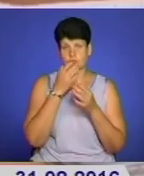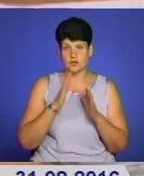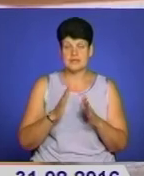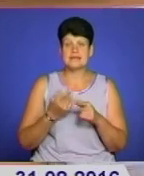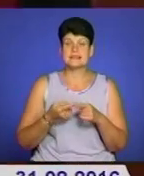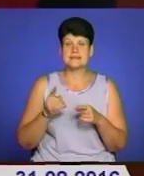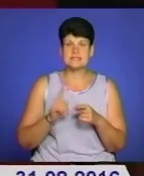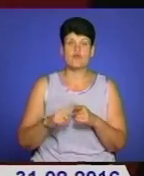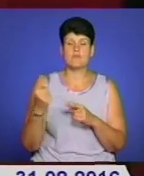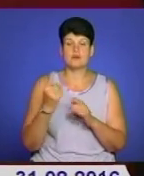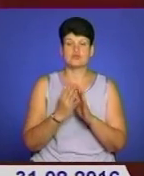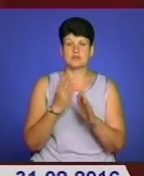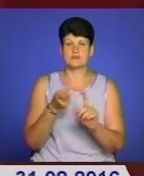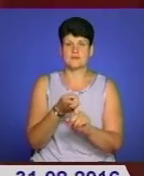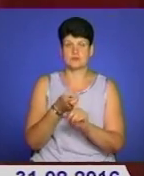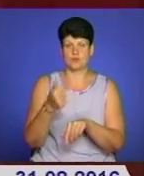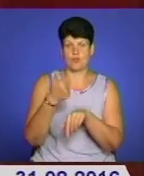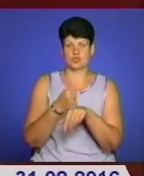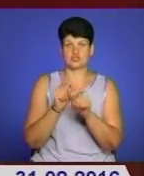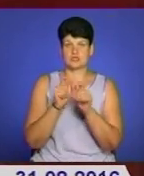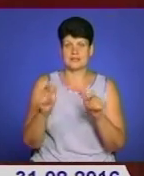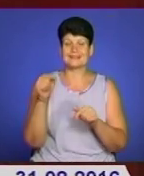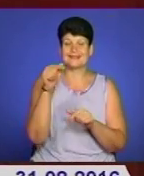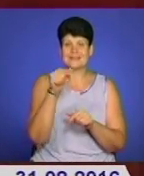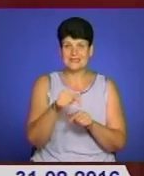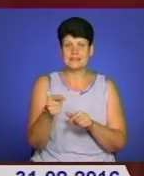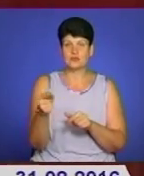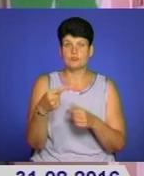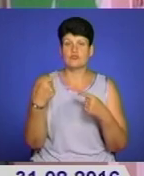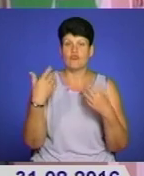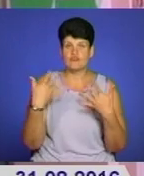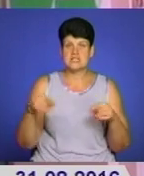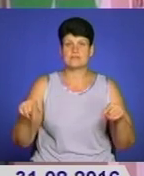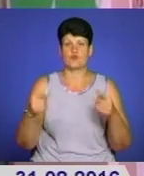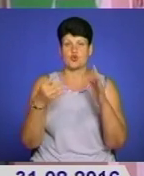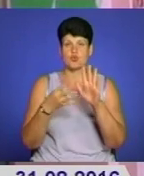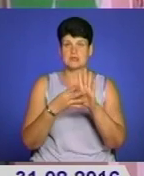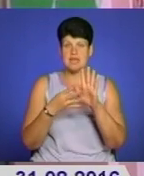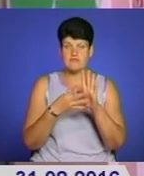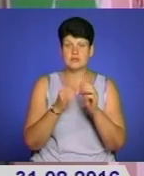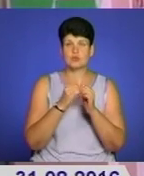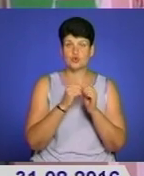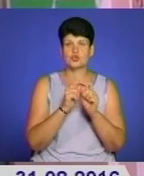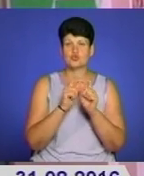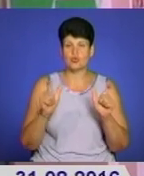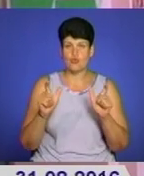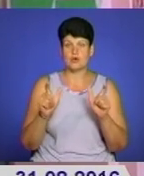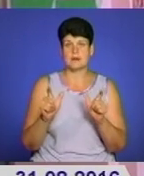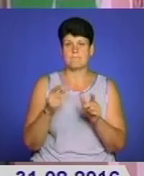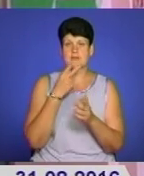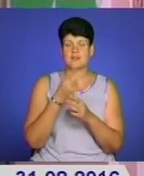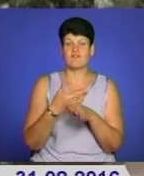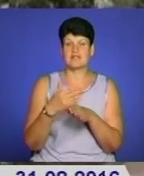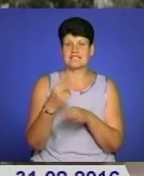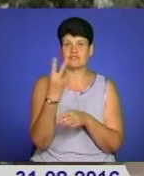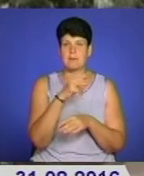стосується у першу чергу опорних шкіл. Їх на Тернопільщині вже створено 9. Цьогоріч передбачено кожній опорній школі виділити по 2 мільйони